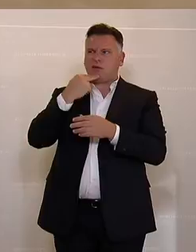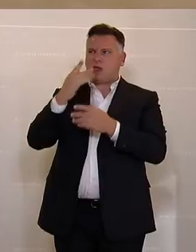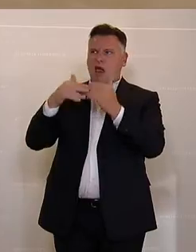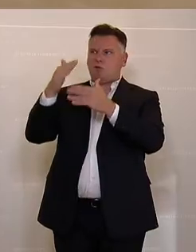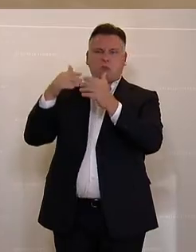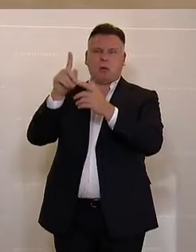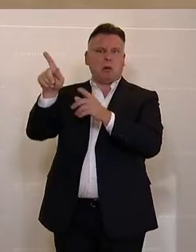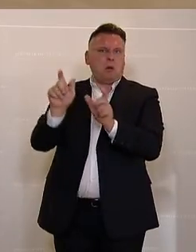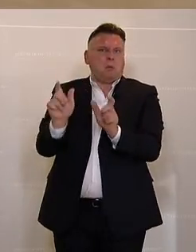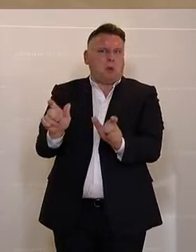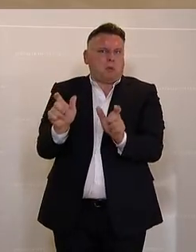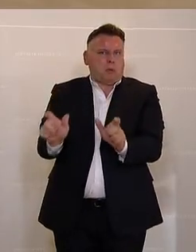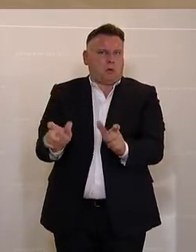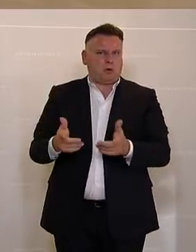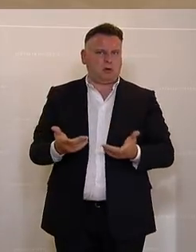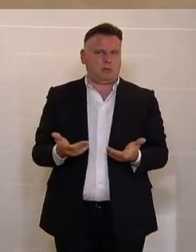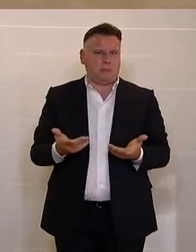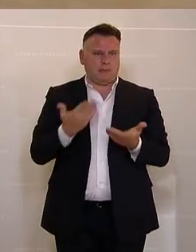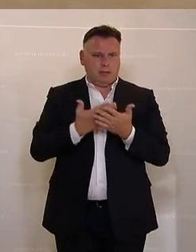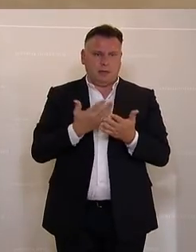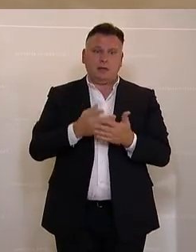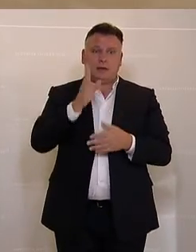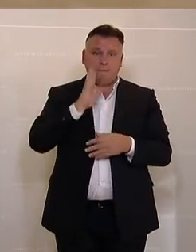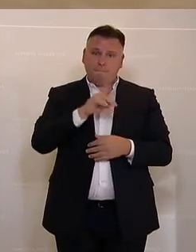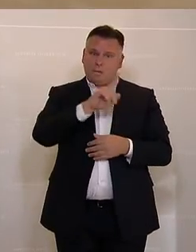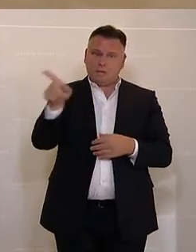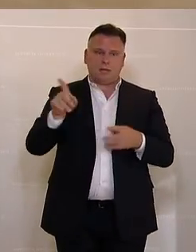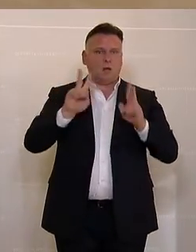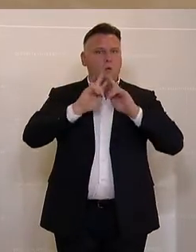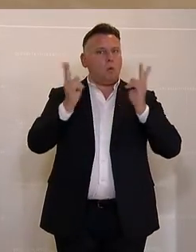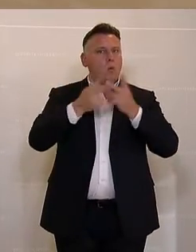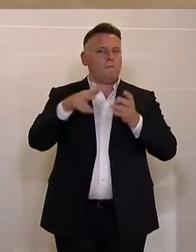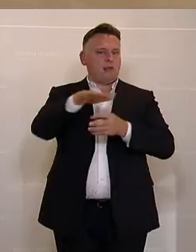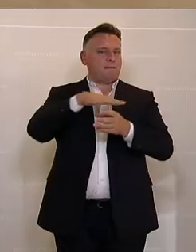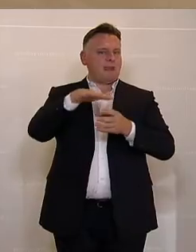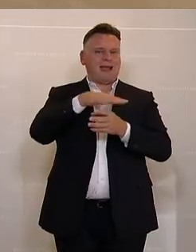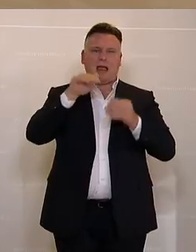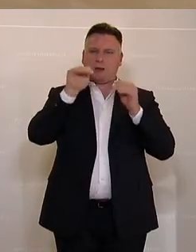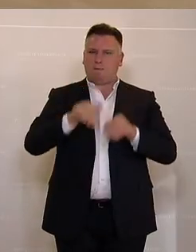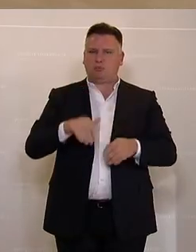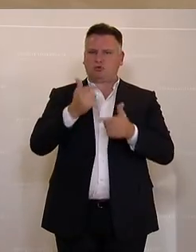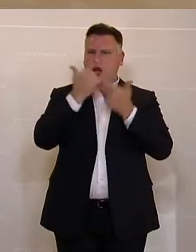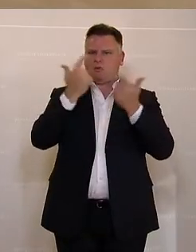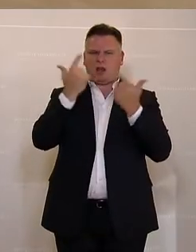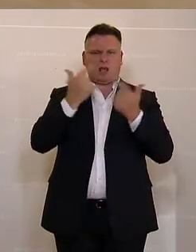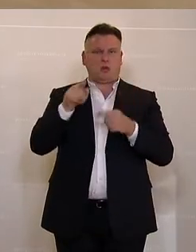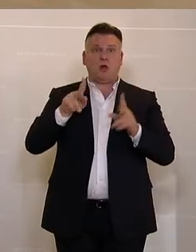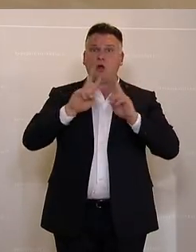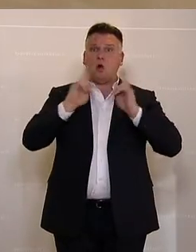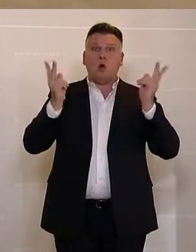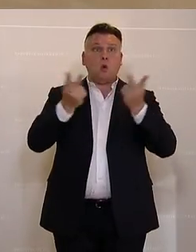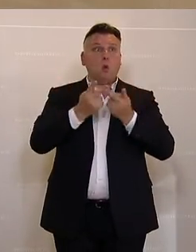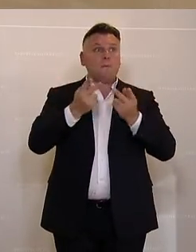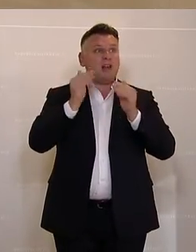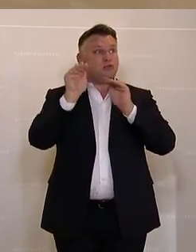da bitte ich auch, sprecht bitte mit dem Umweltbereich, weil es kann nicht sein, dass der Umweltschutz den Klimaschutz